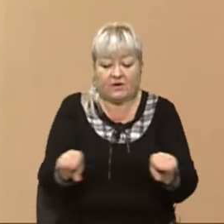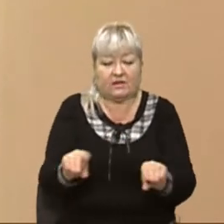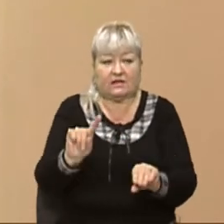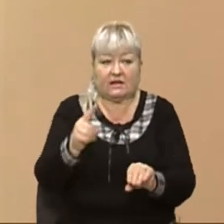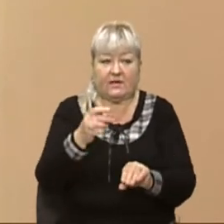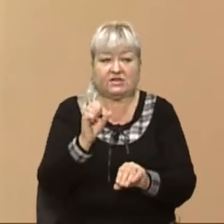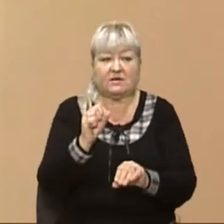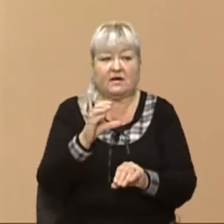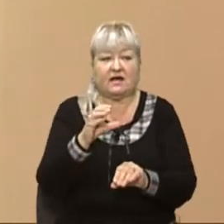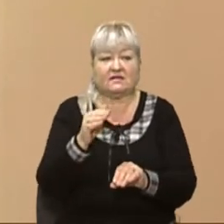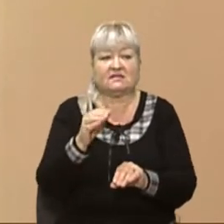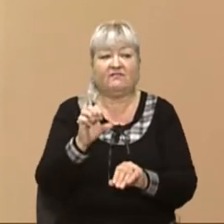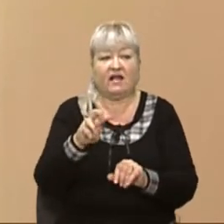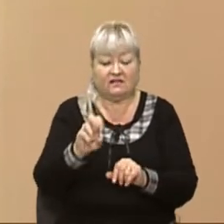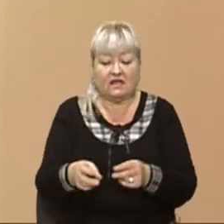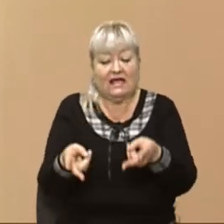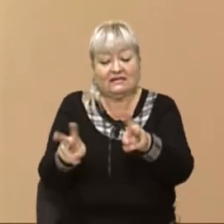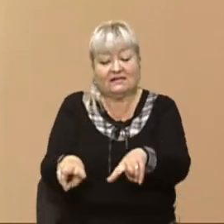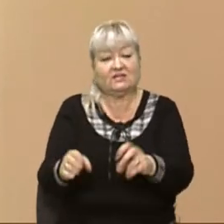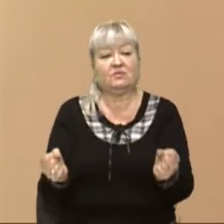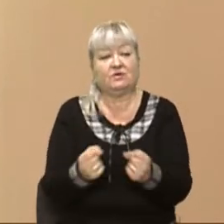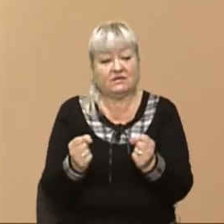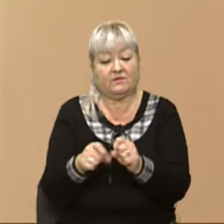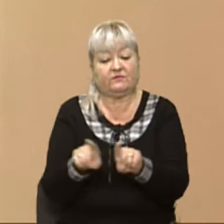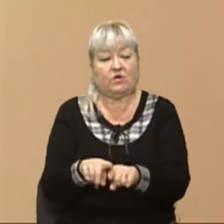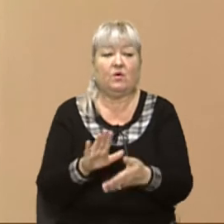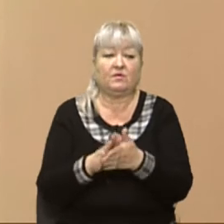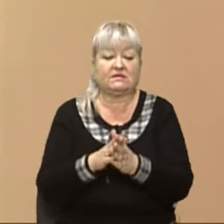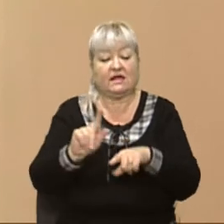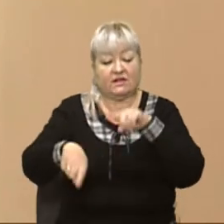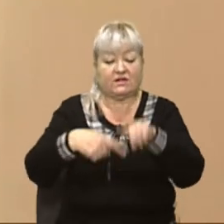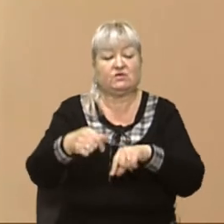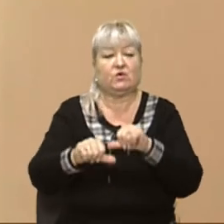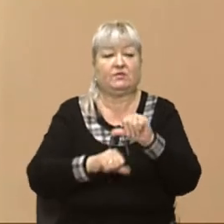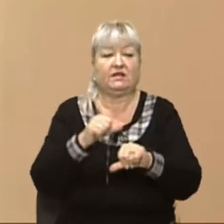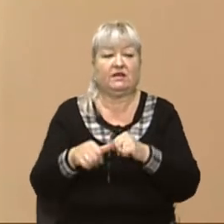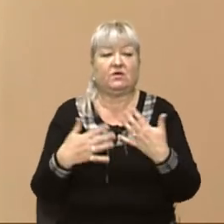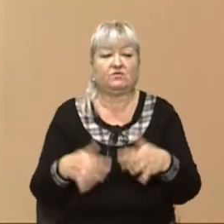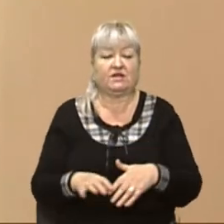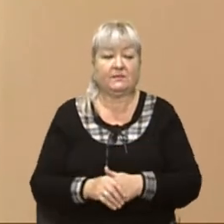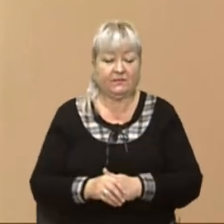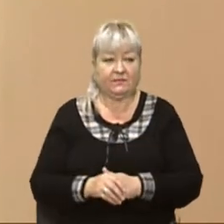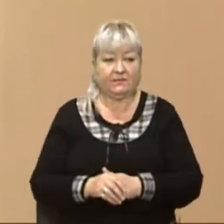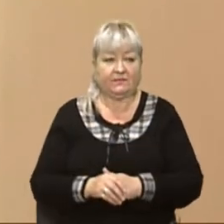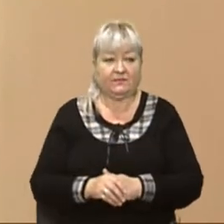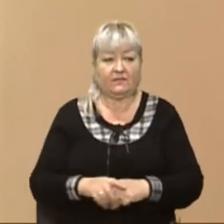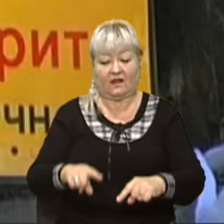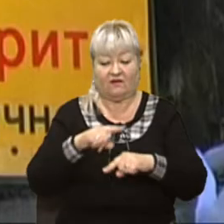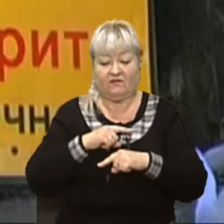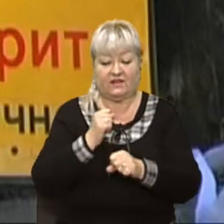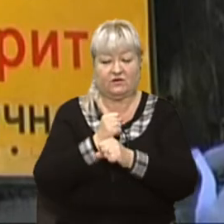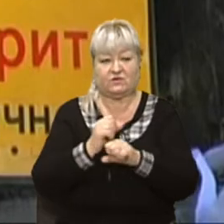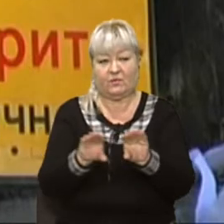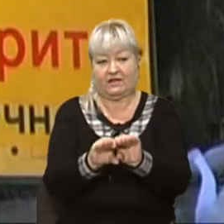асфальту, залишити її перезимувати в такому стані і на наступний рік вже вкласти фінальний шар